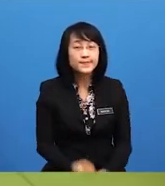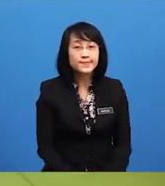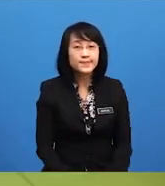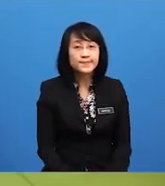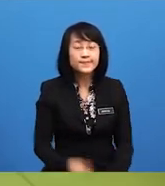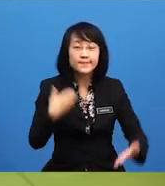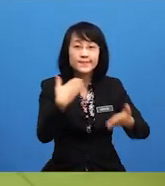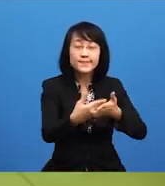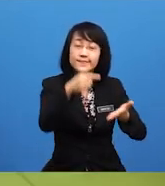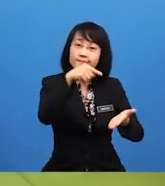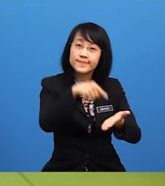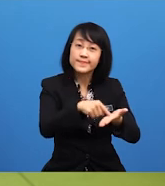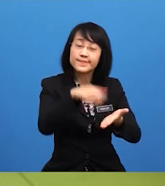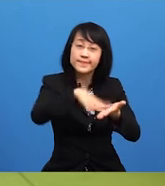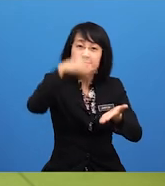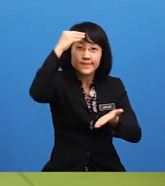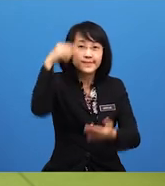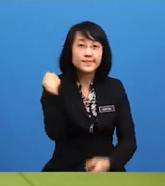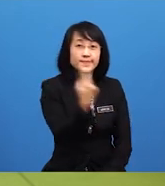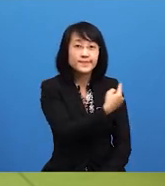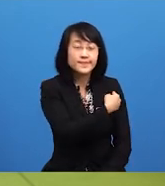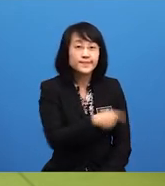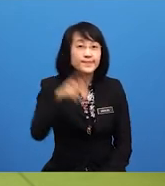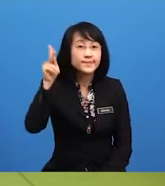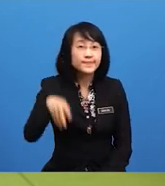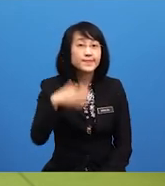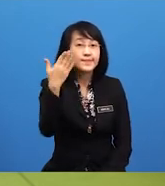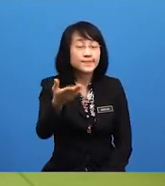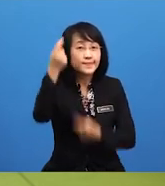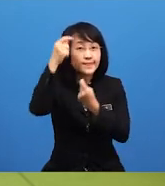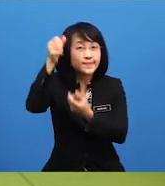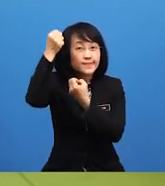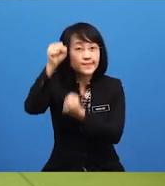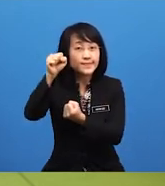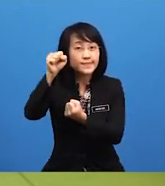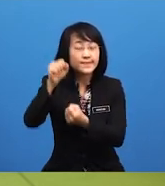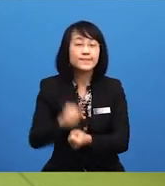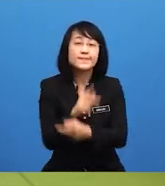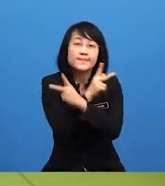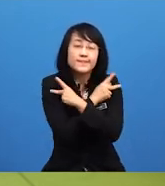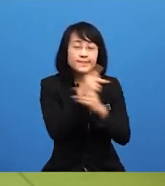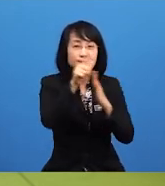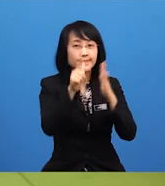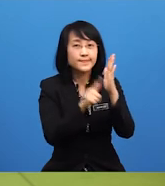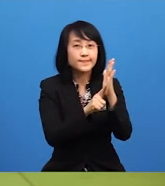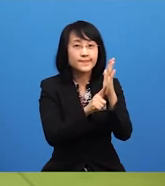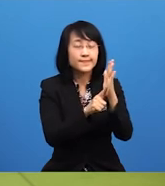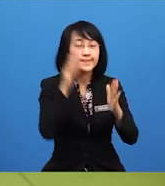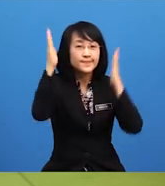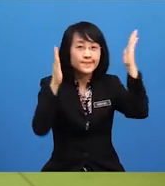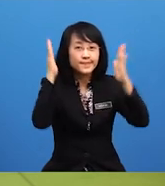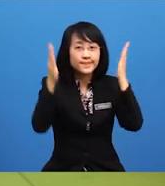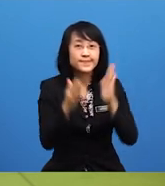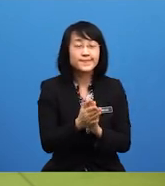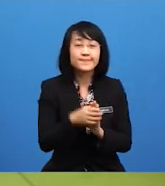sini dahulu pembelajaran kita pada hari ini pastikan anda tak setia dan menjunjung kasih Perlembagaan Malaysia insyaAllah